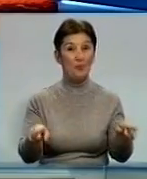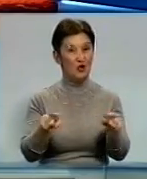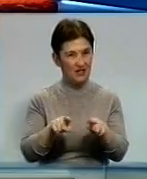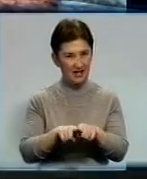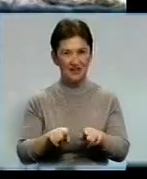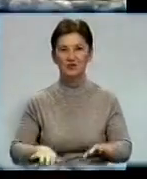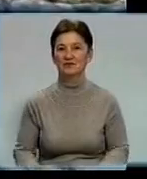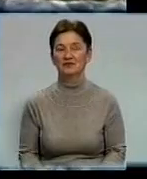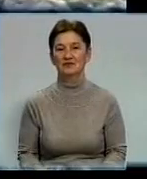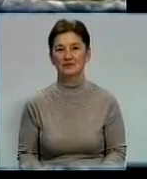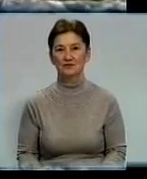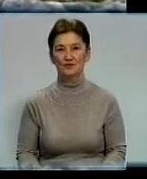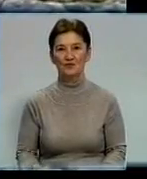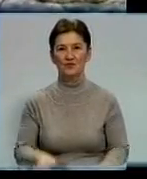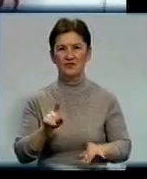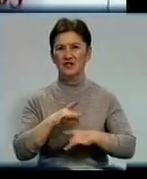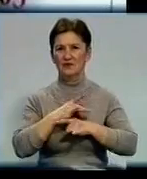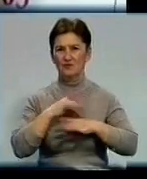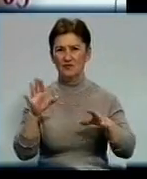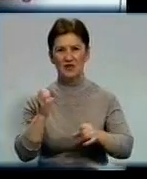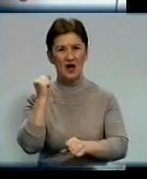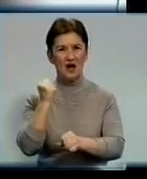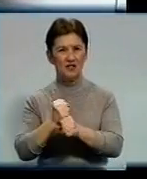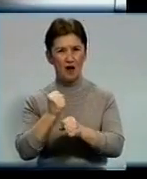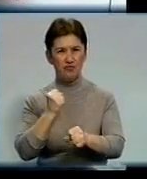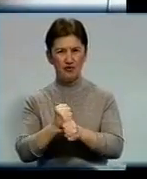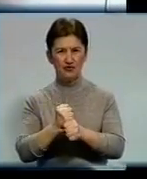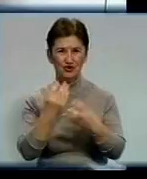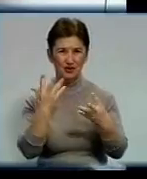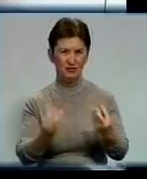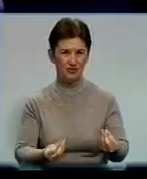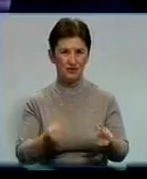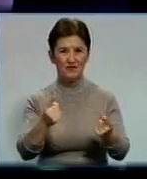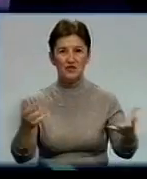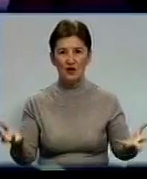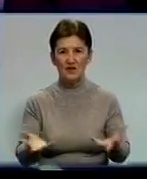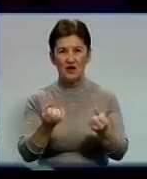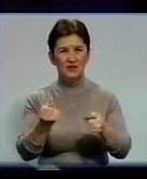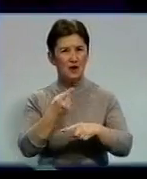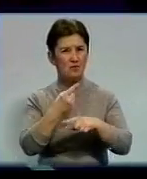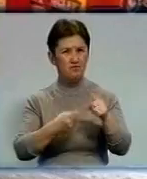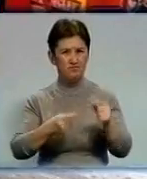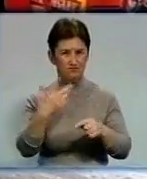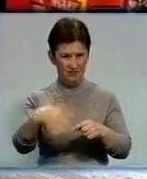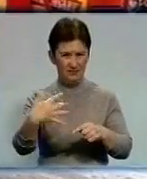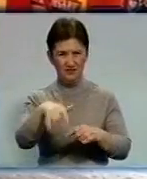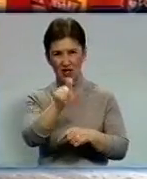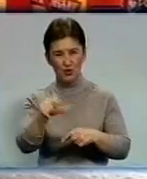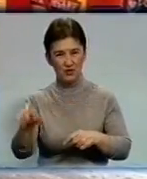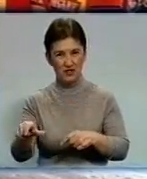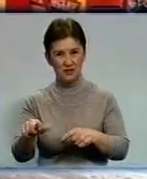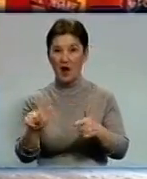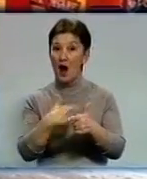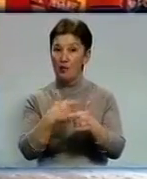Святки для них – робочі будні. Соціальні патрулі за вихідні врятували півсотні людей. Або